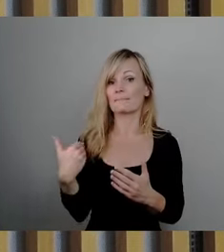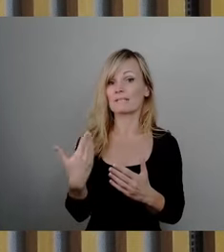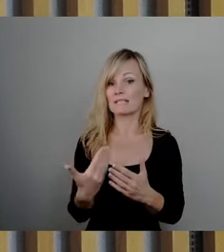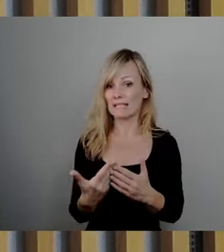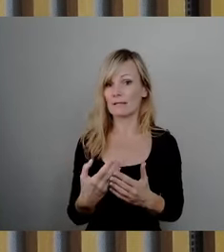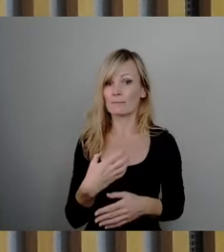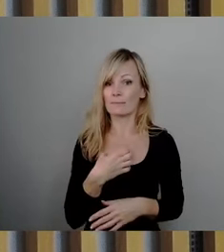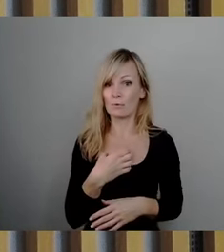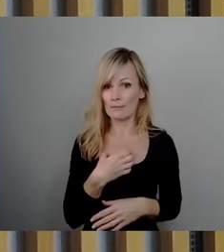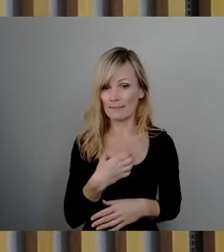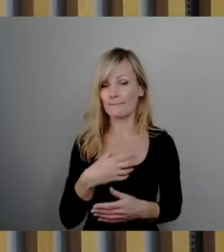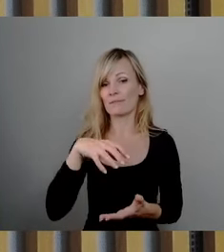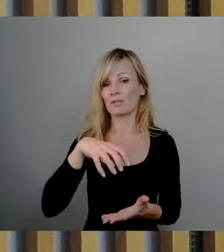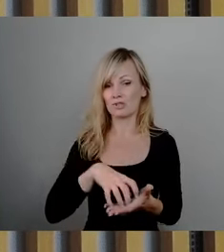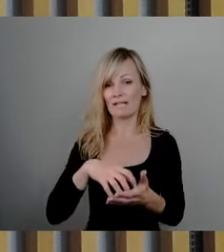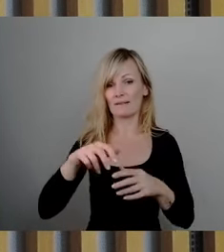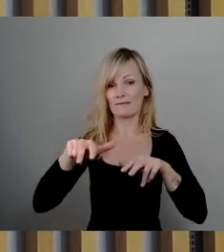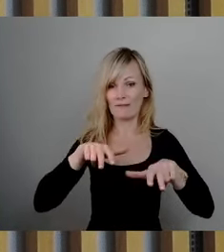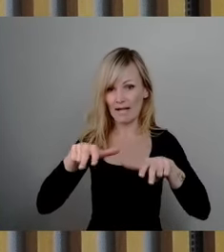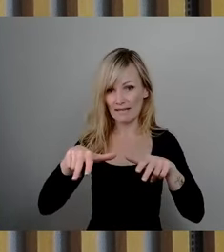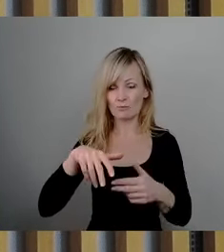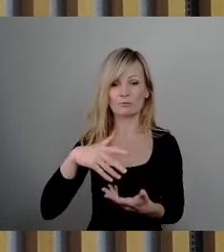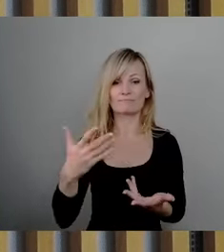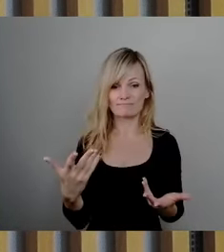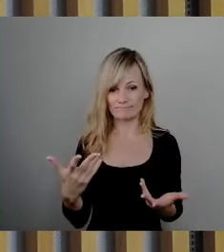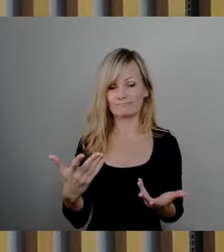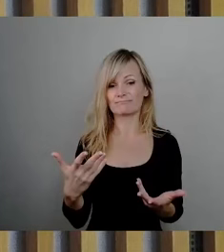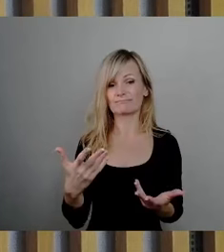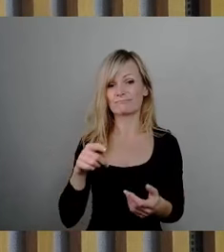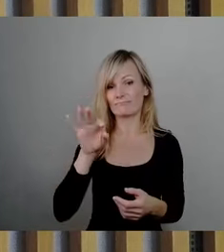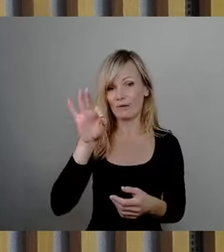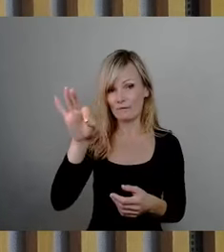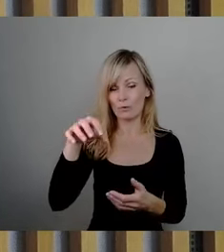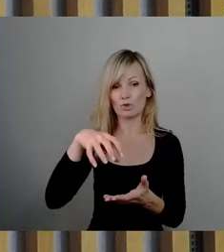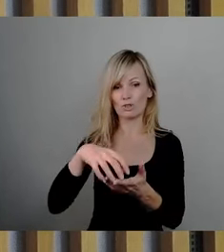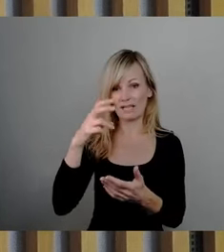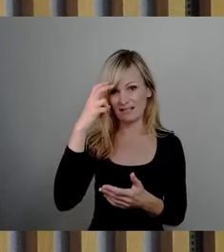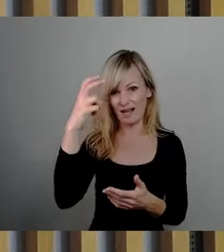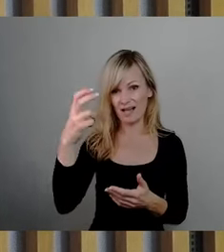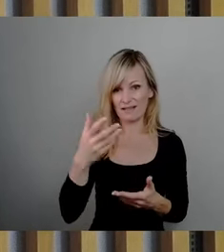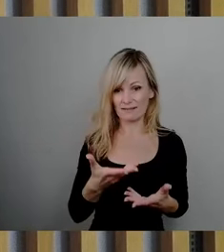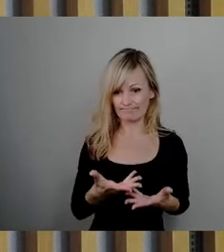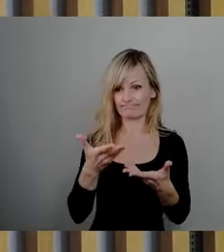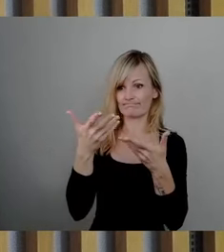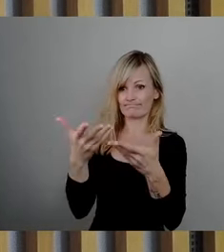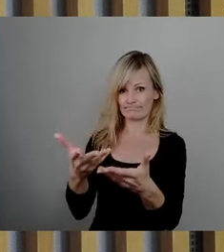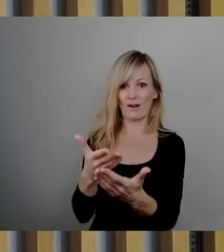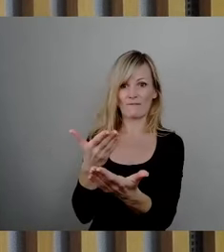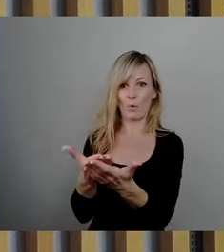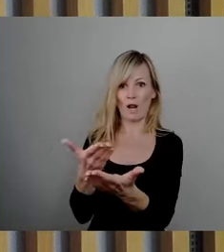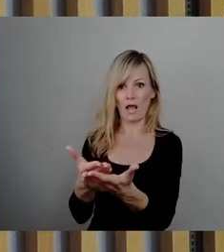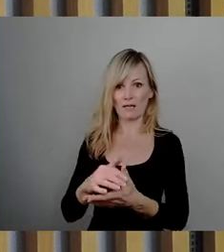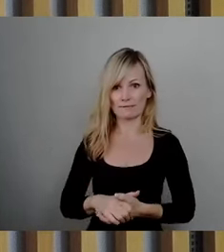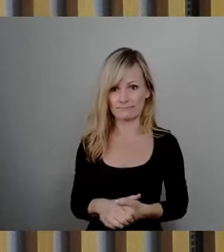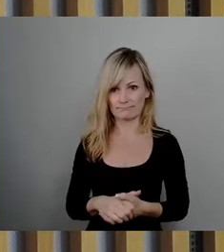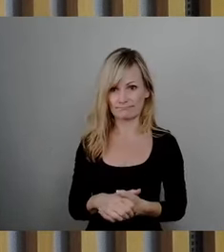dem Stadtrat dazu noch keine Vorlage vorgelegt hat. Der Stadtrat hat also bisher noch keine Entscheidung dazu treffen